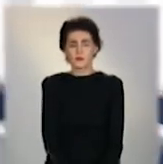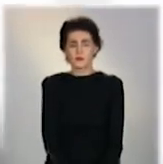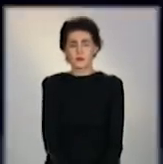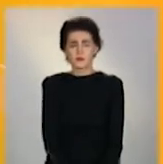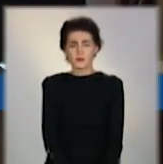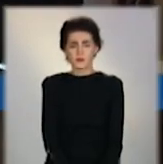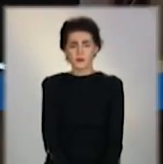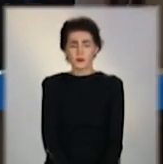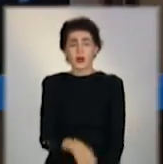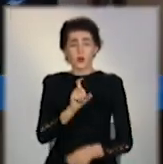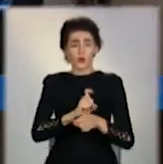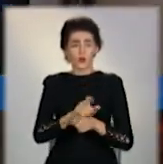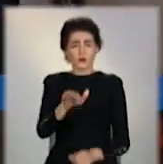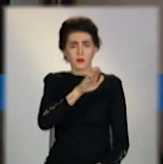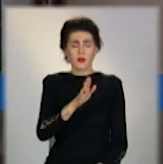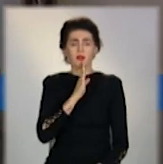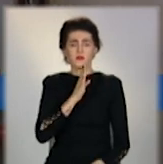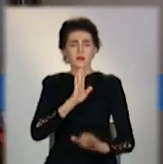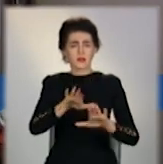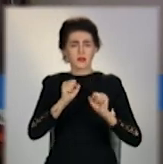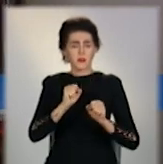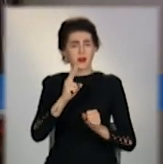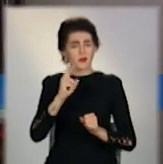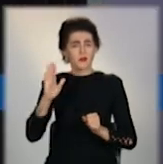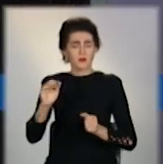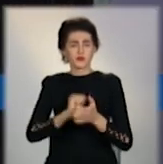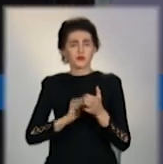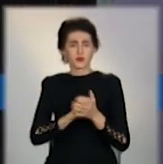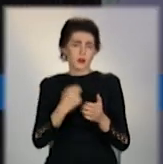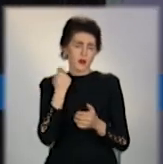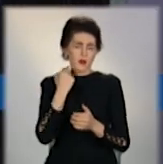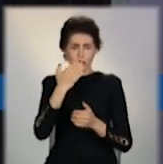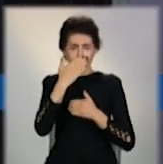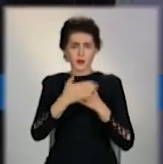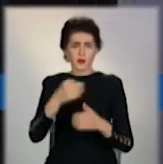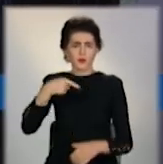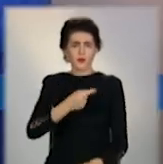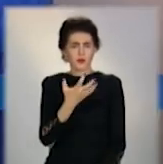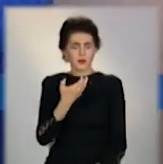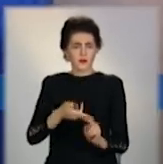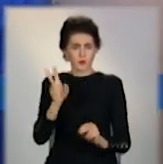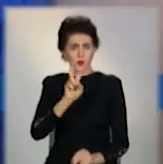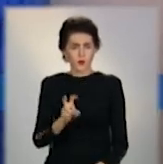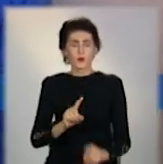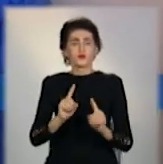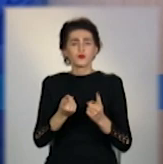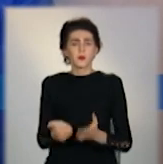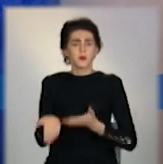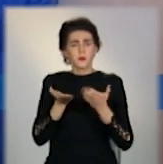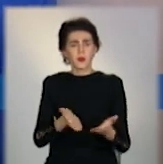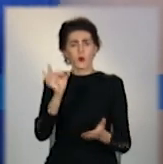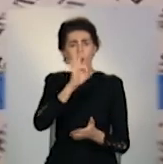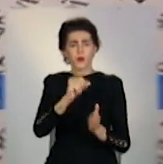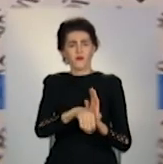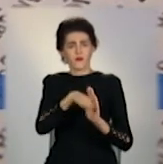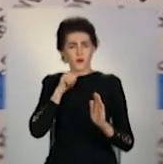Та Донеччинів жінки відібрали квартиру за борг у півтори тисячі доларів. Чому пропозиції про позику